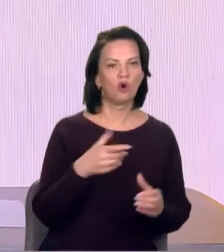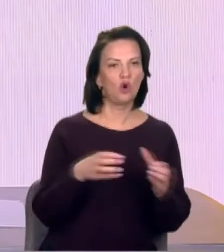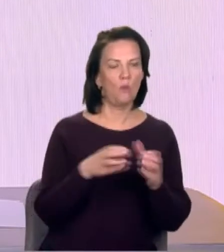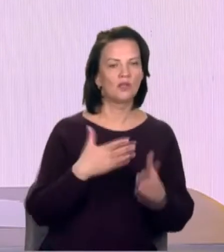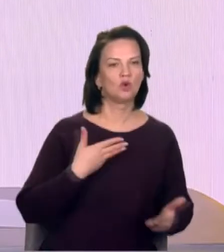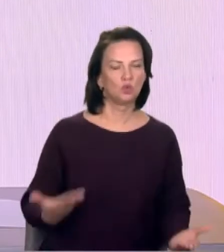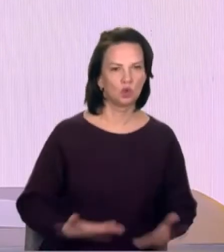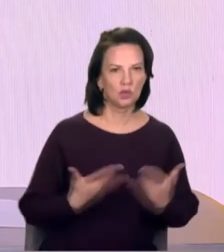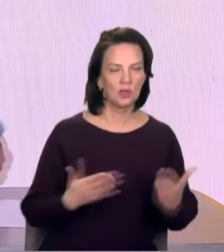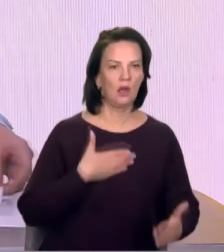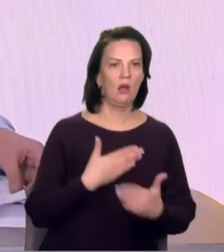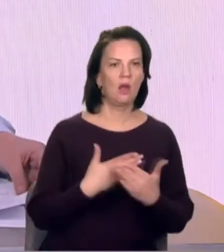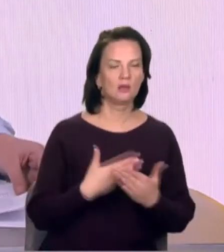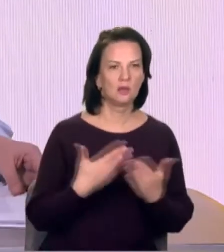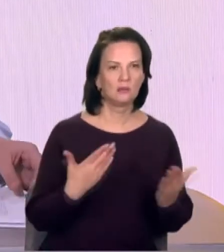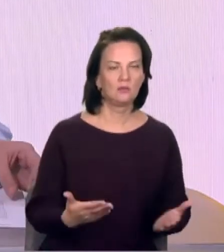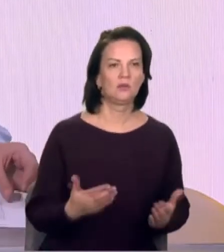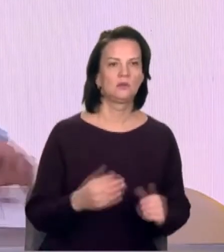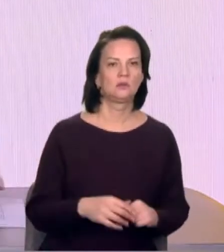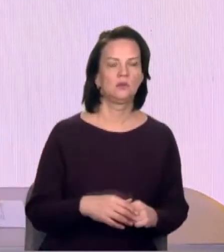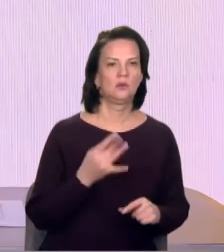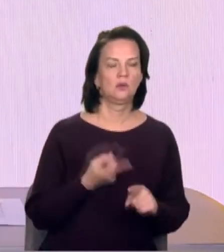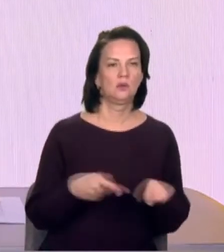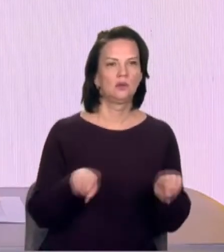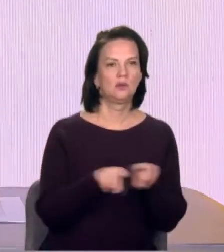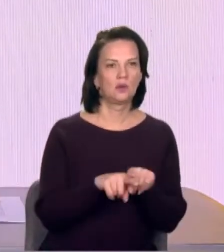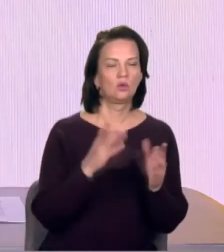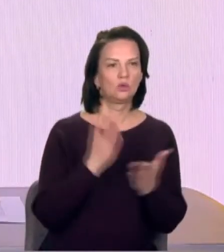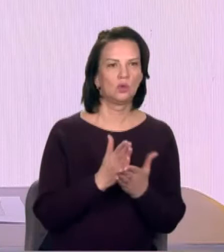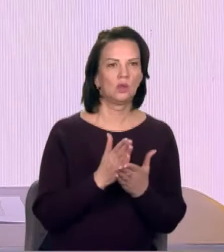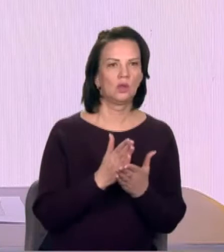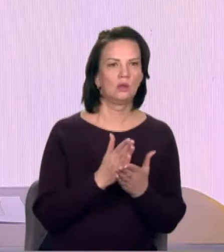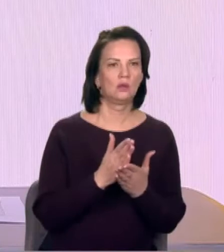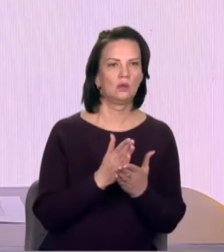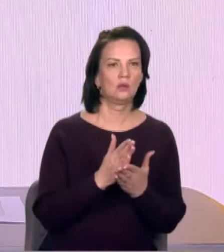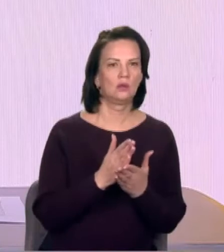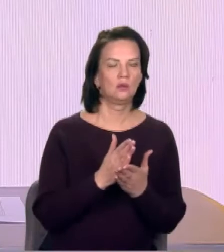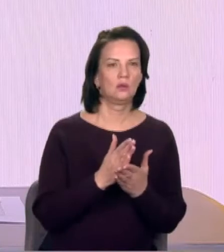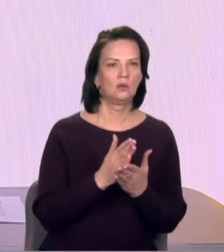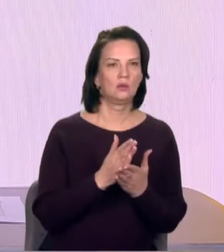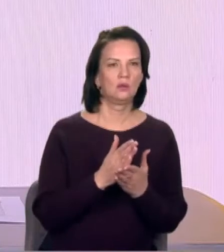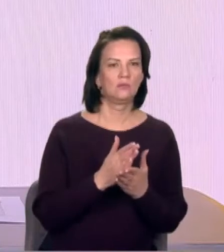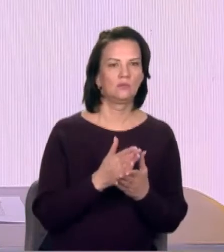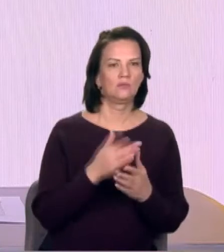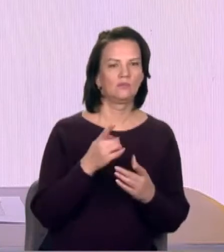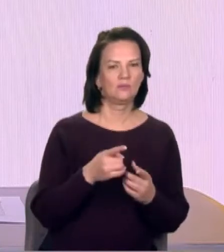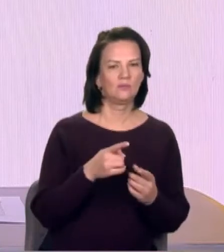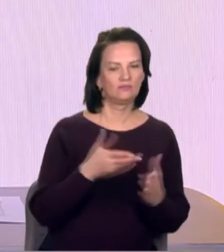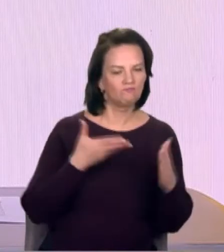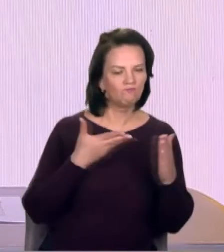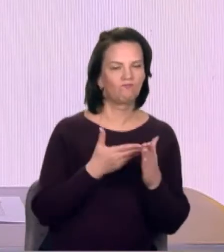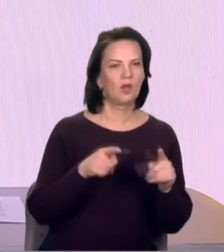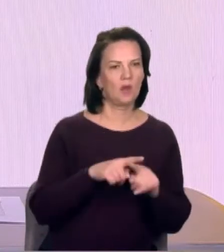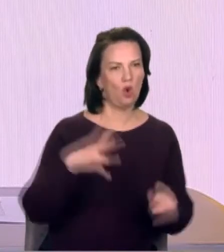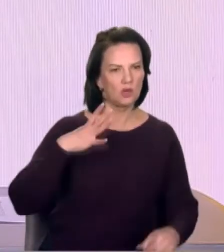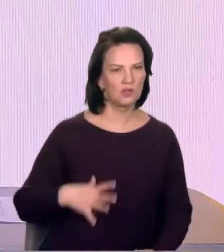але це також є неріжними каменями такої стійкості за результатами наших досліджень. І Україна